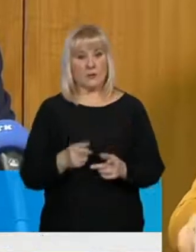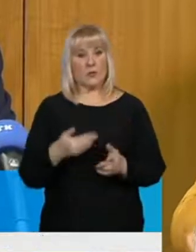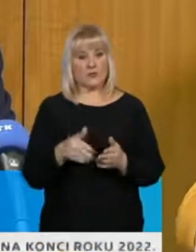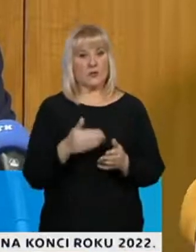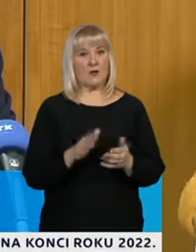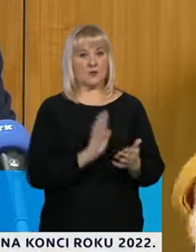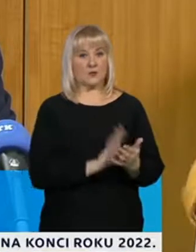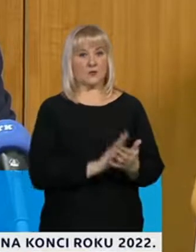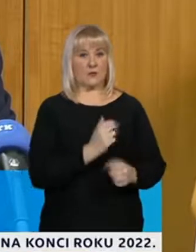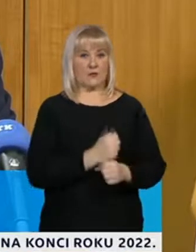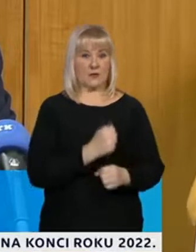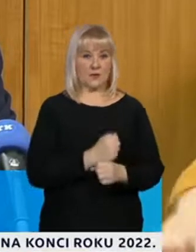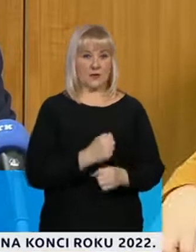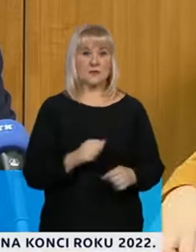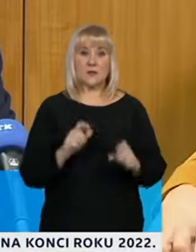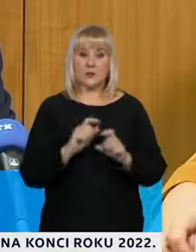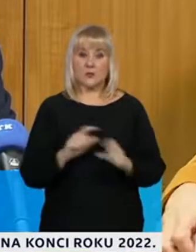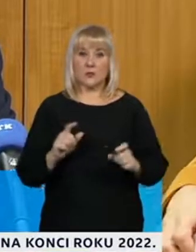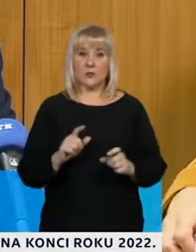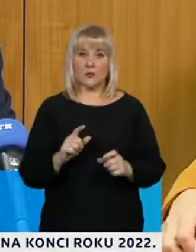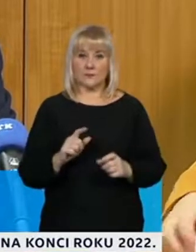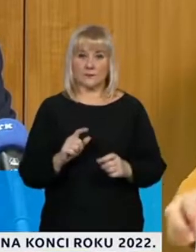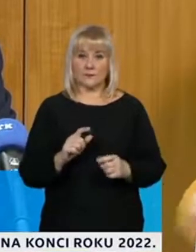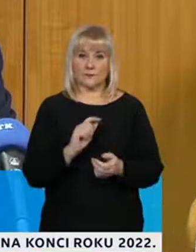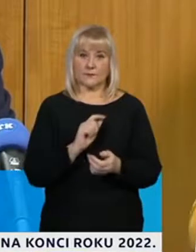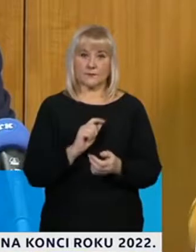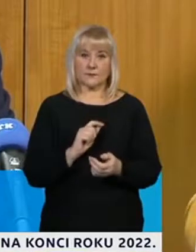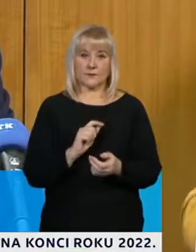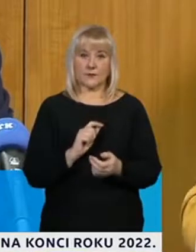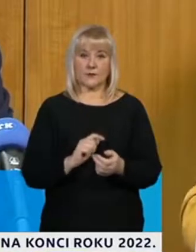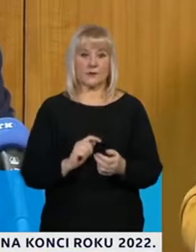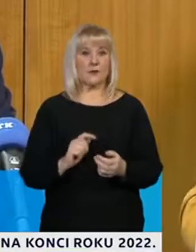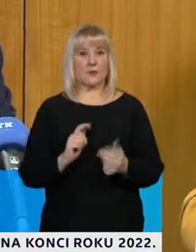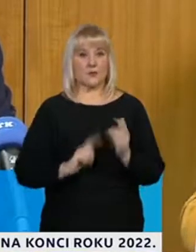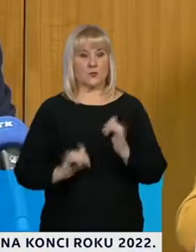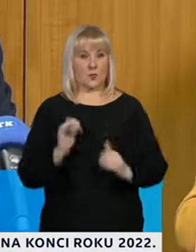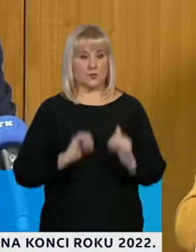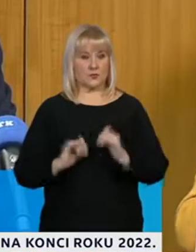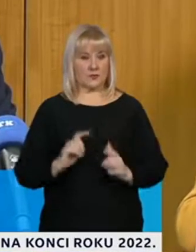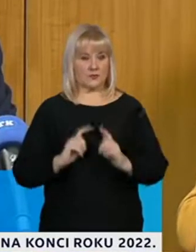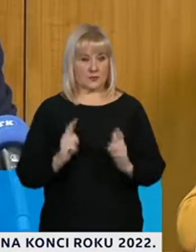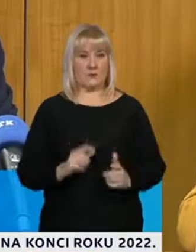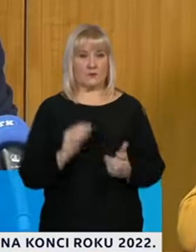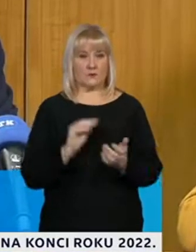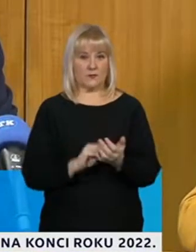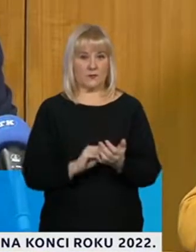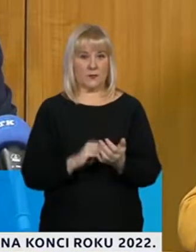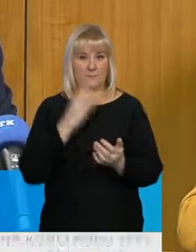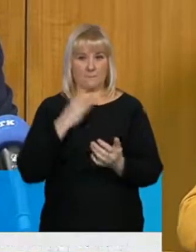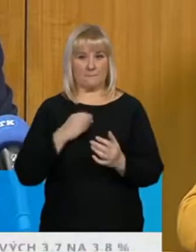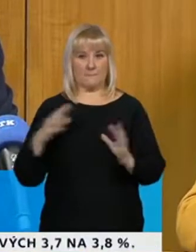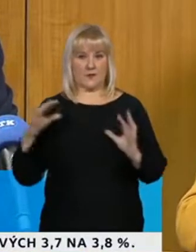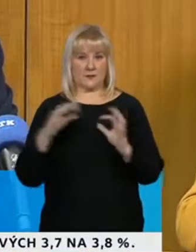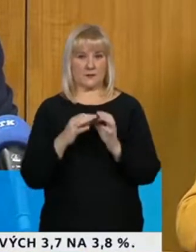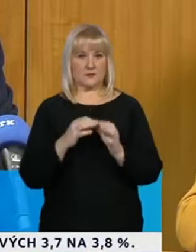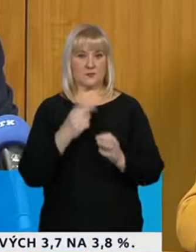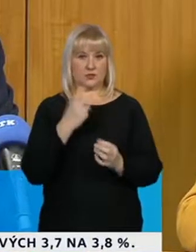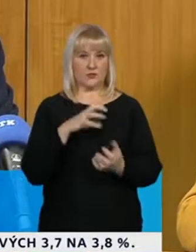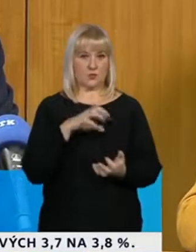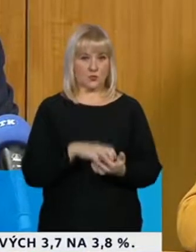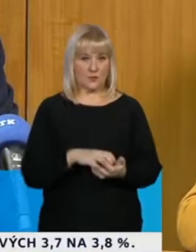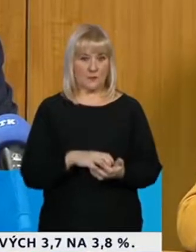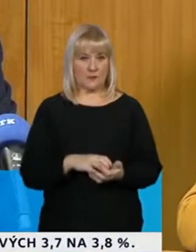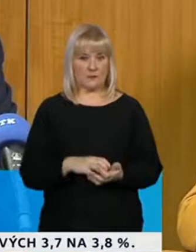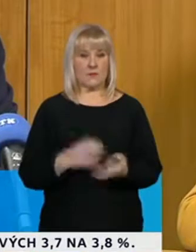vnímáte, že nozový stav by tady podle vstát? V každém na tom stupni? Čili, jak se na to tady vznat? Děkuji za